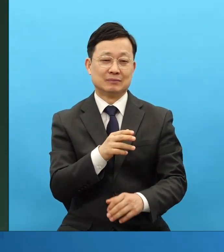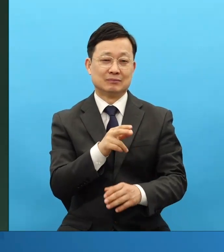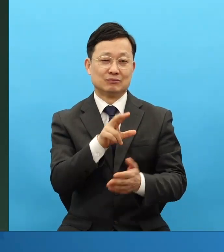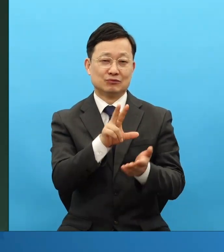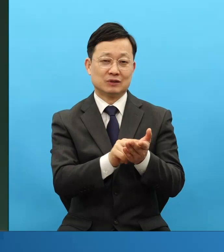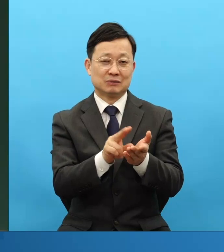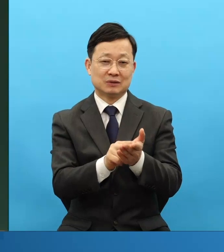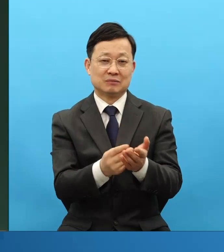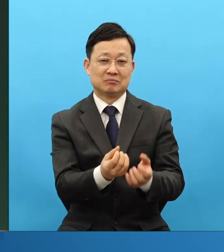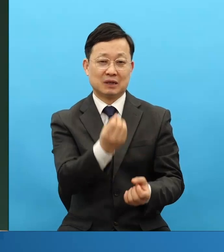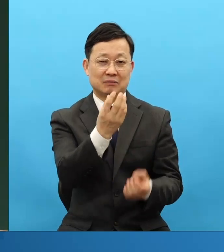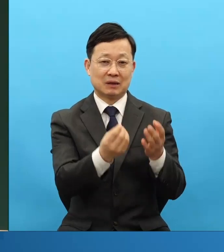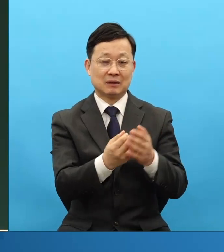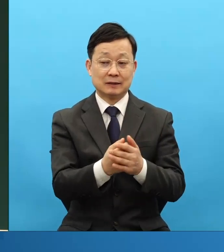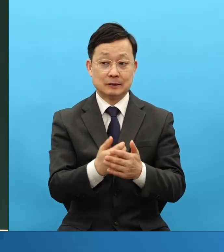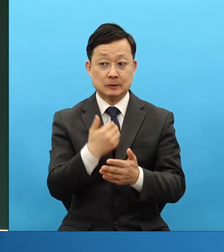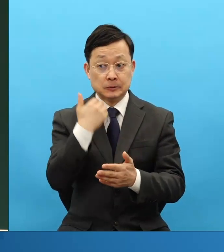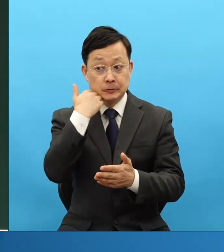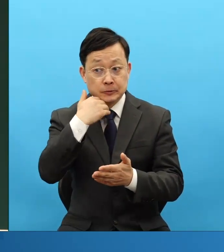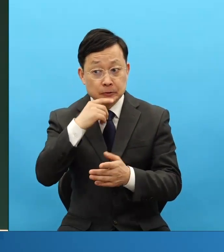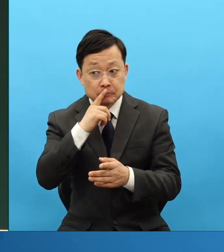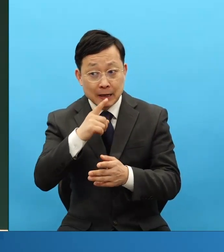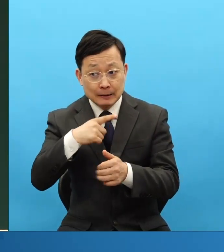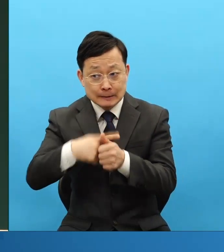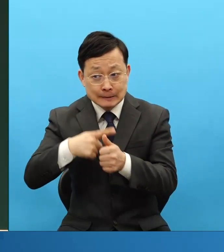남의 말 하는데 중독되면 어떻게 되죠?